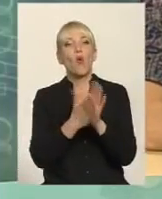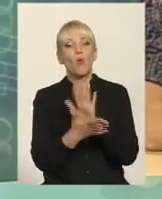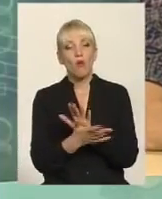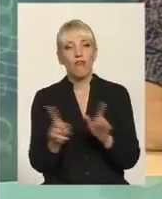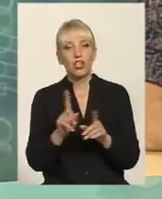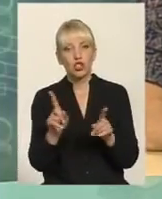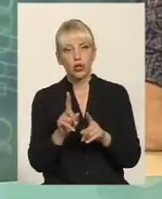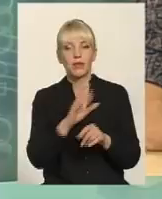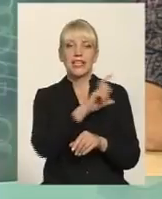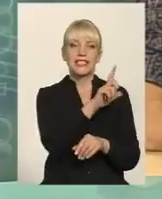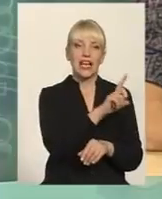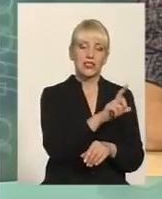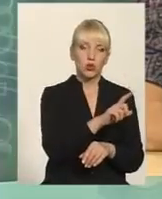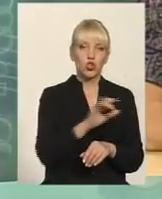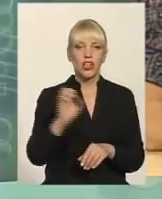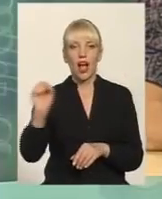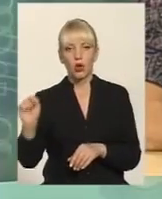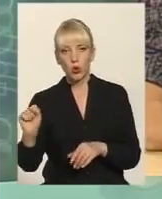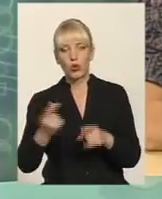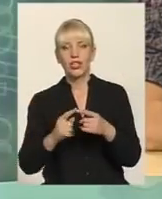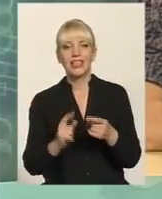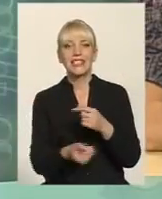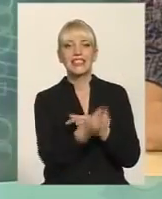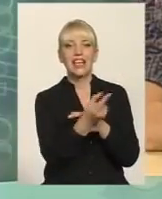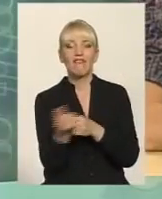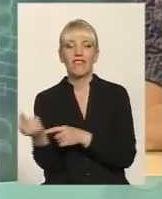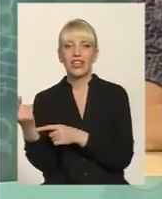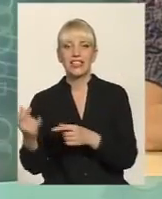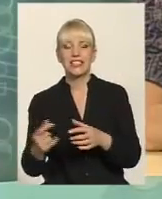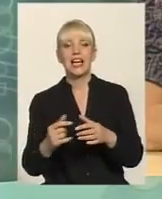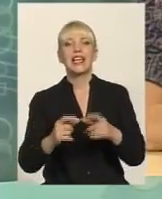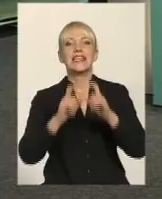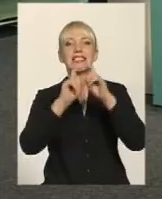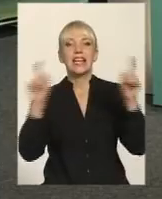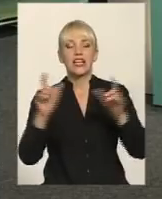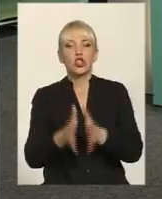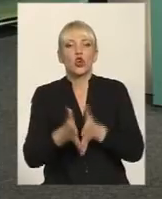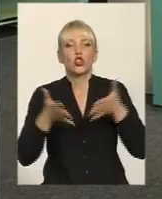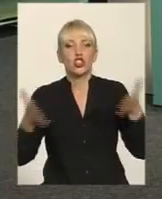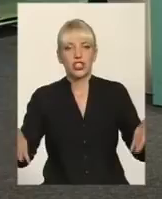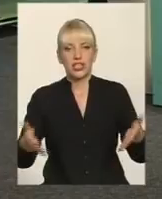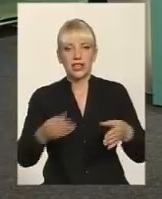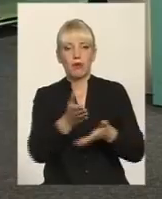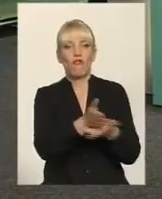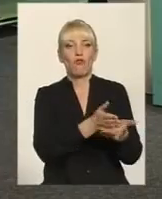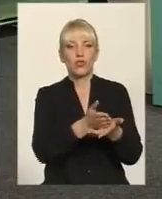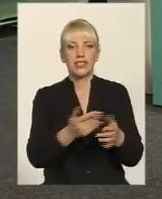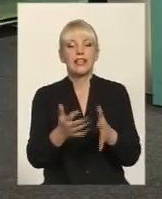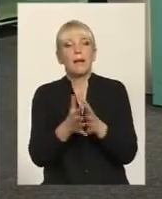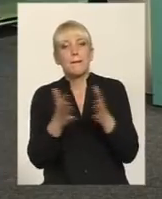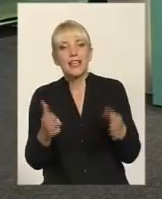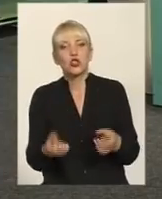Заслучному і в Антонінах з'являться медичні заклади, верніше, ті, які там є, з розширеними функціями, з збільшеною кількістю вузьких